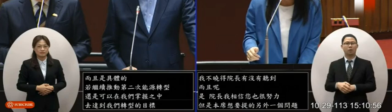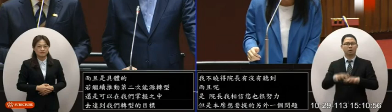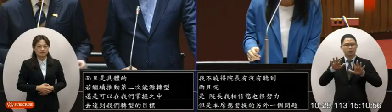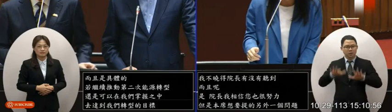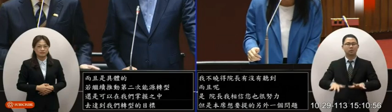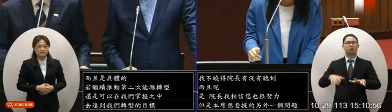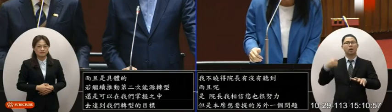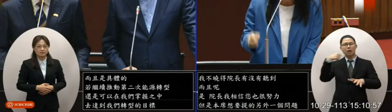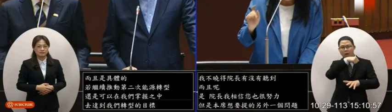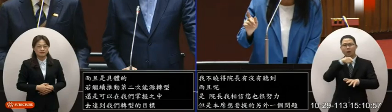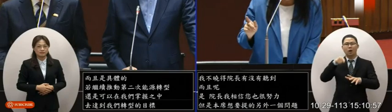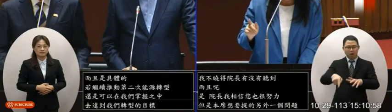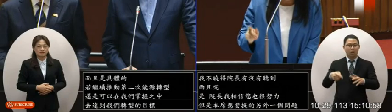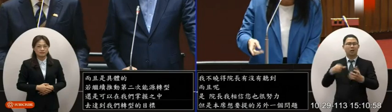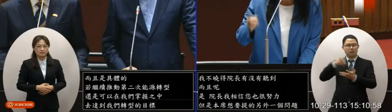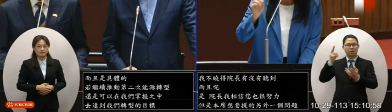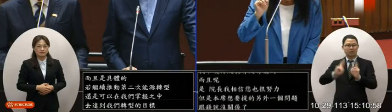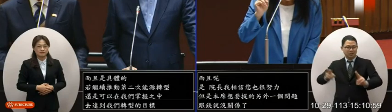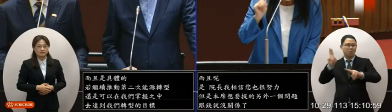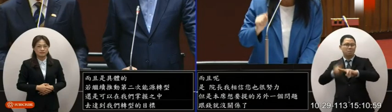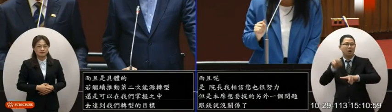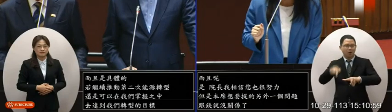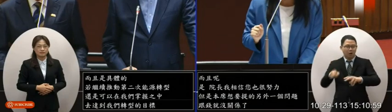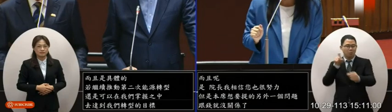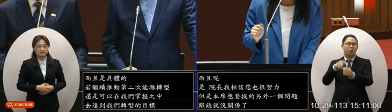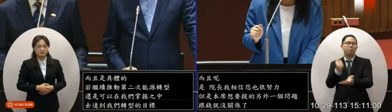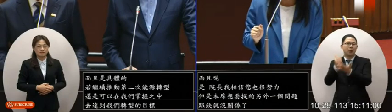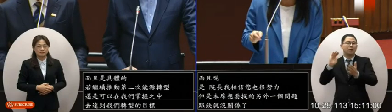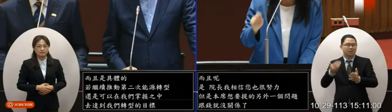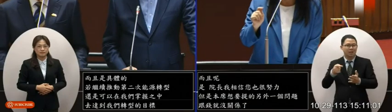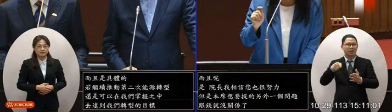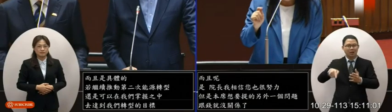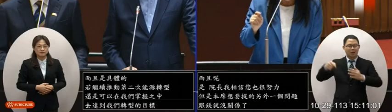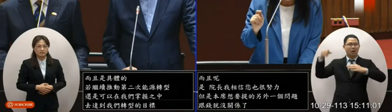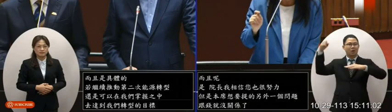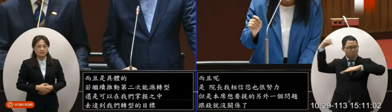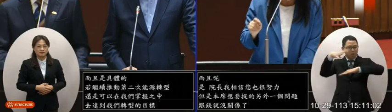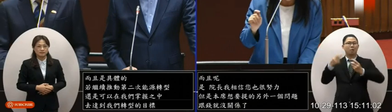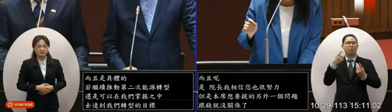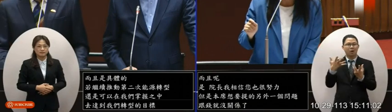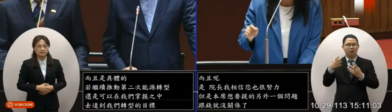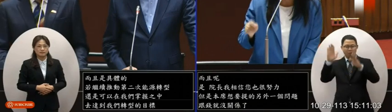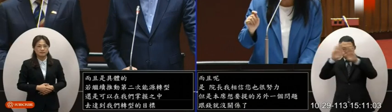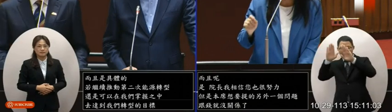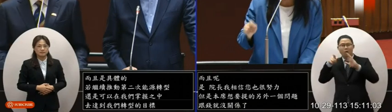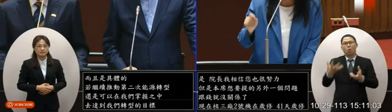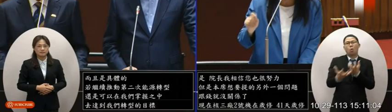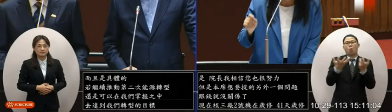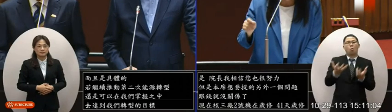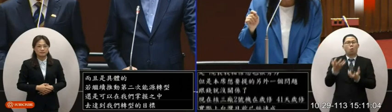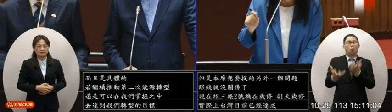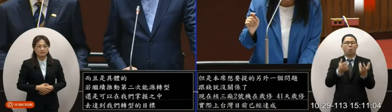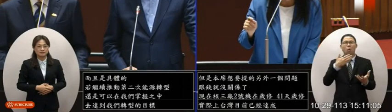成了非核家園的目標但是呢在沒有光電的凌晨喔火力發電佔比高